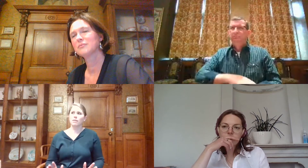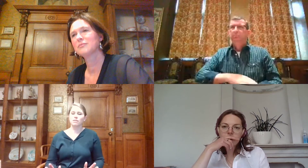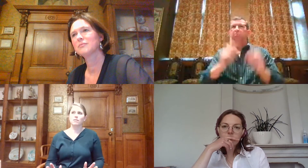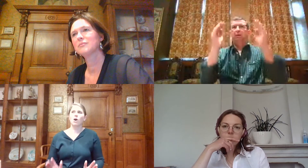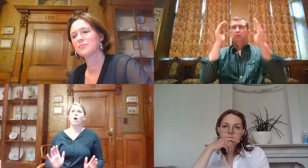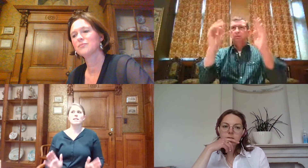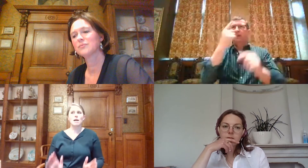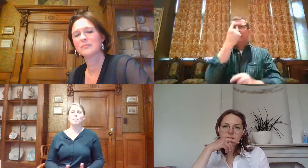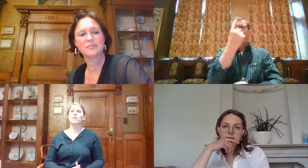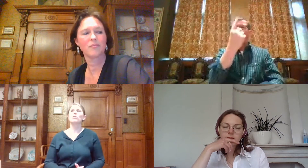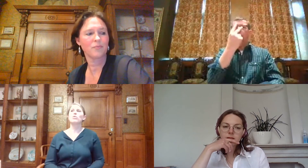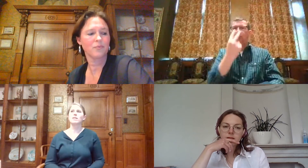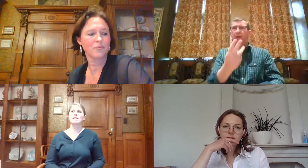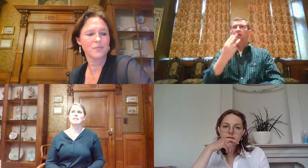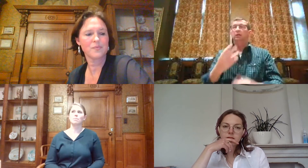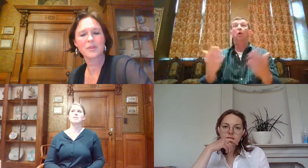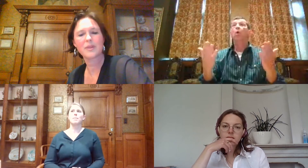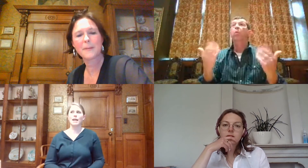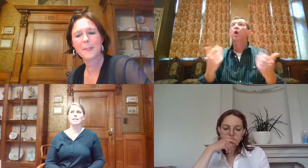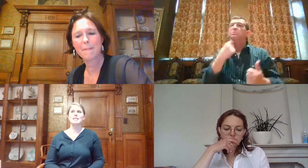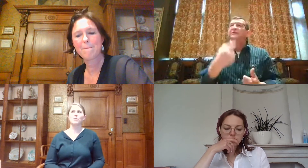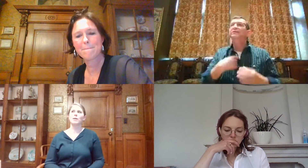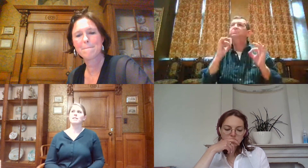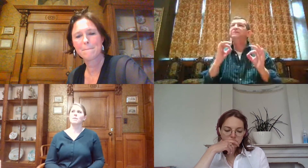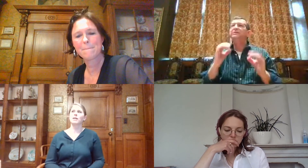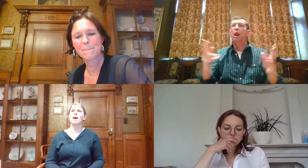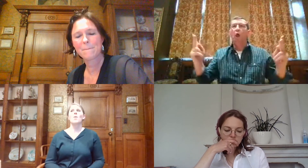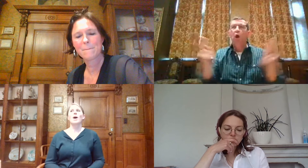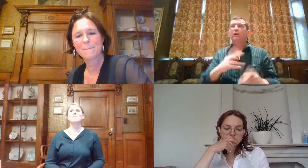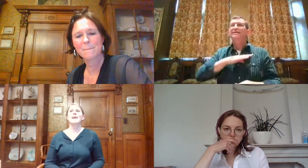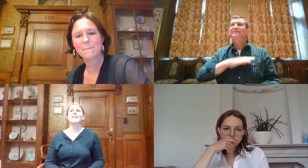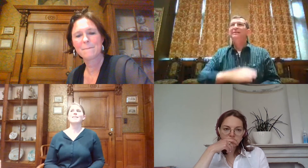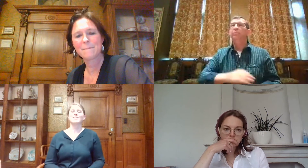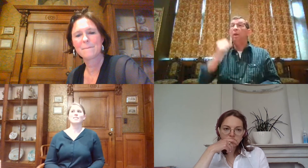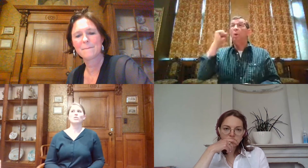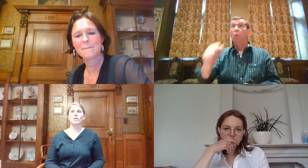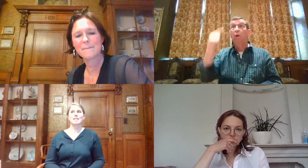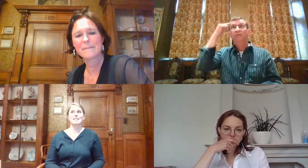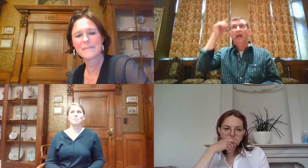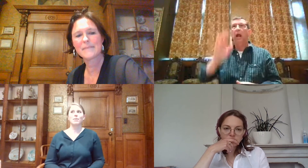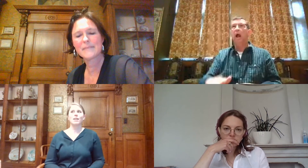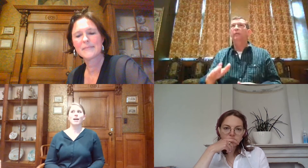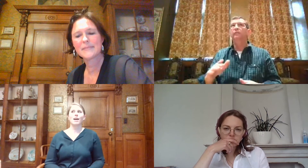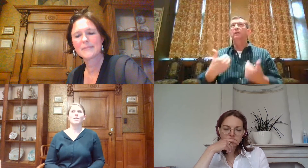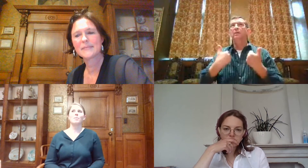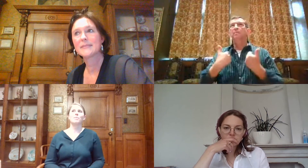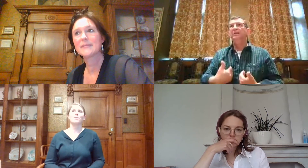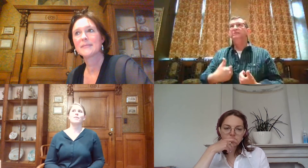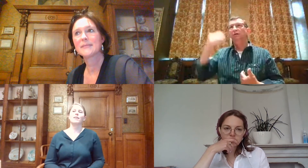houdt allemaal... Houd die stappenplannen ook kort en simpel. Stap één, stap twee, stap drie. Waarom zei ik dat? Kort en simpel.